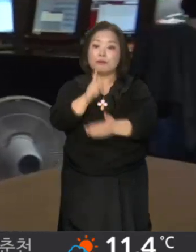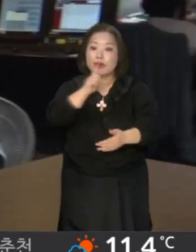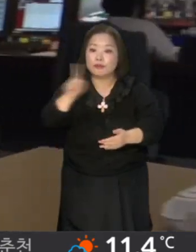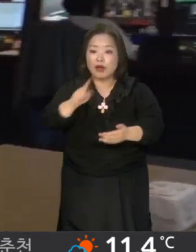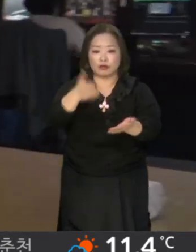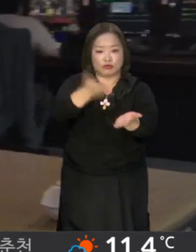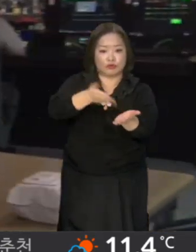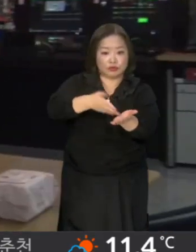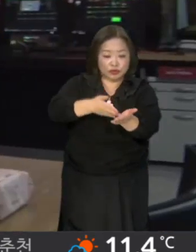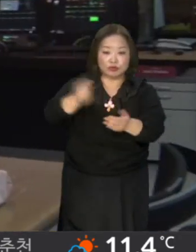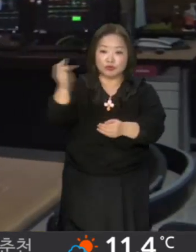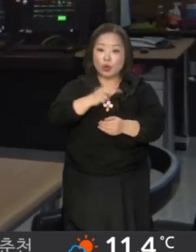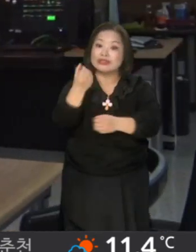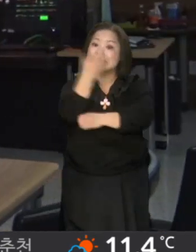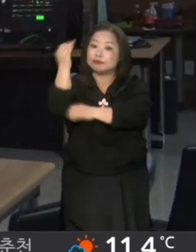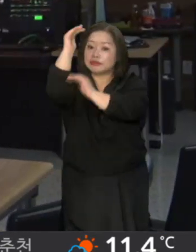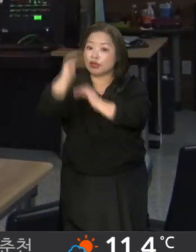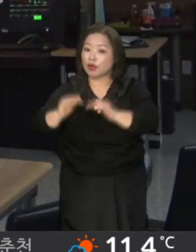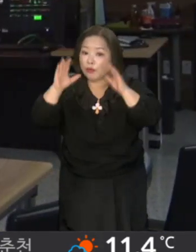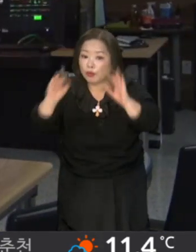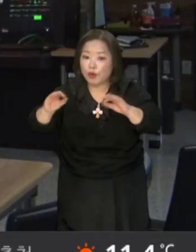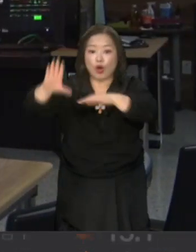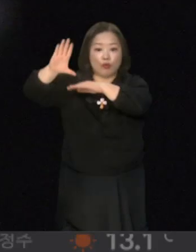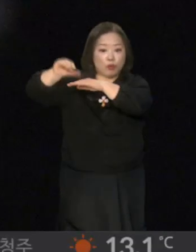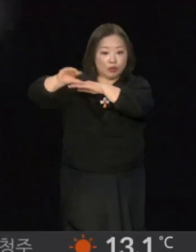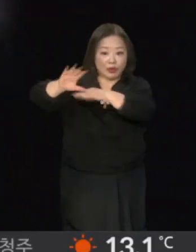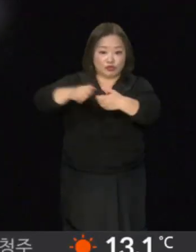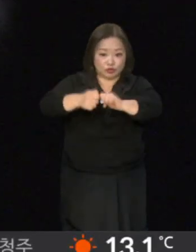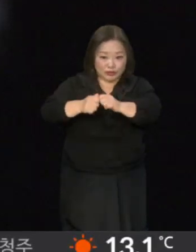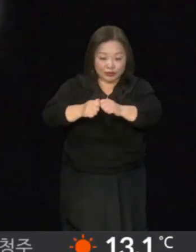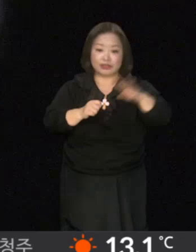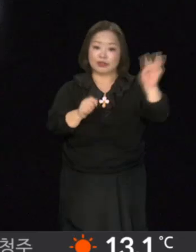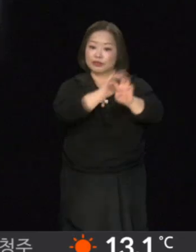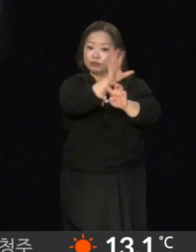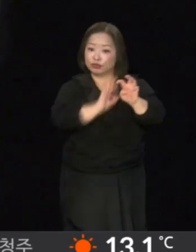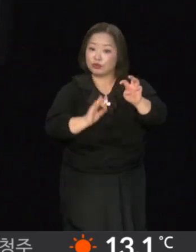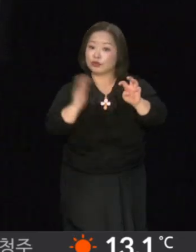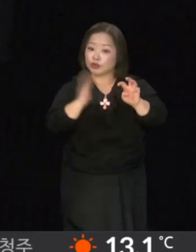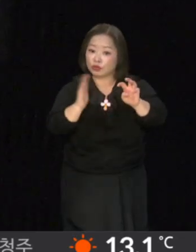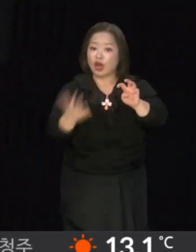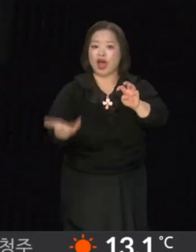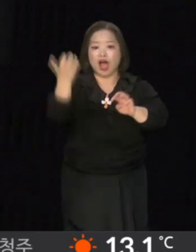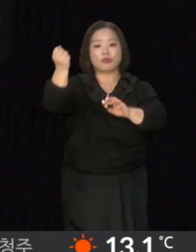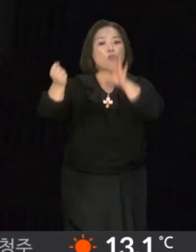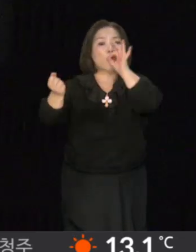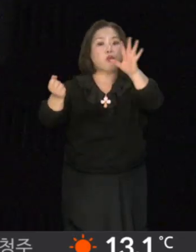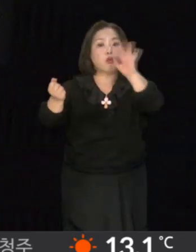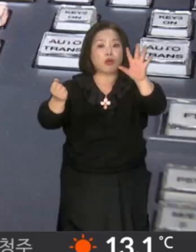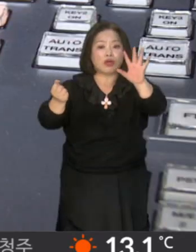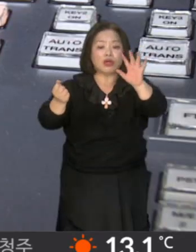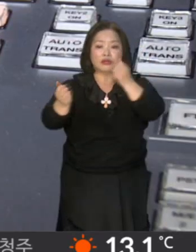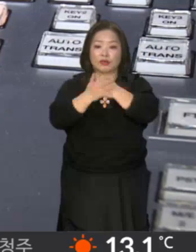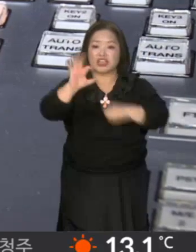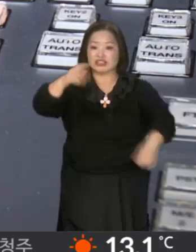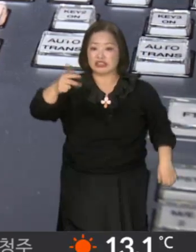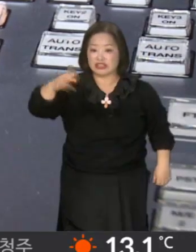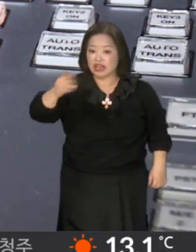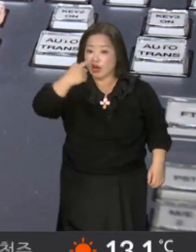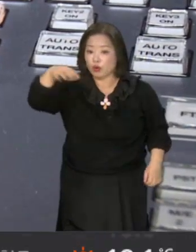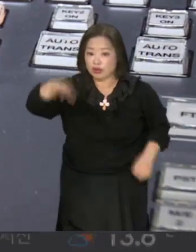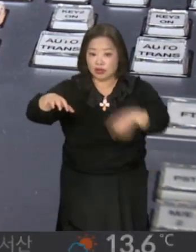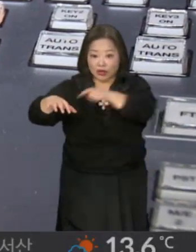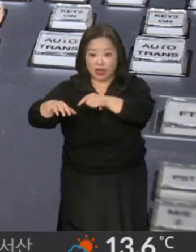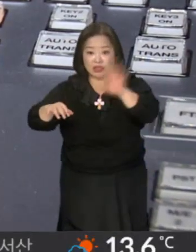뉴스통신사나 신문사는 보도전문채널 지분을 30% 넘게 소유할 수 없지만 을지학원은